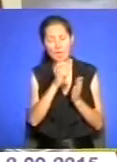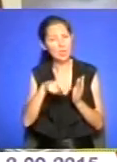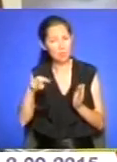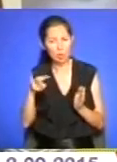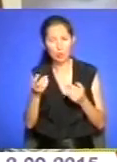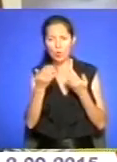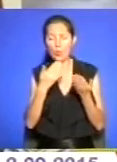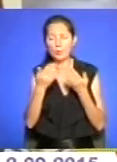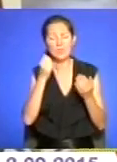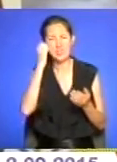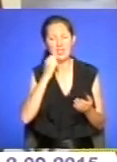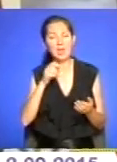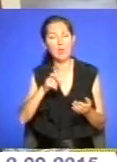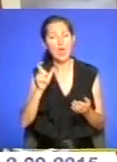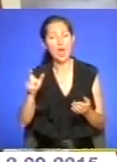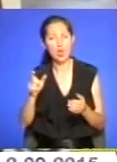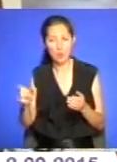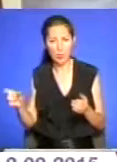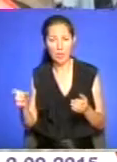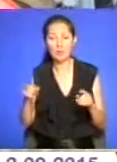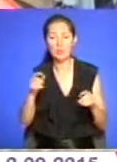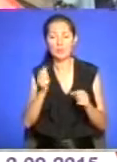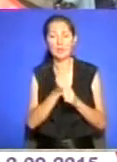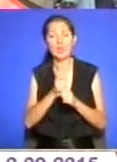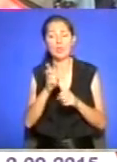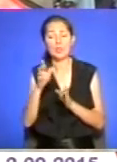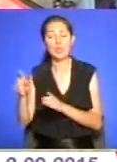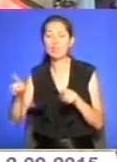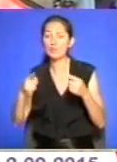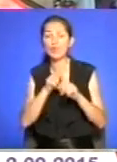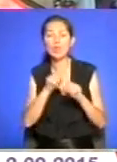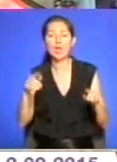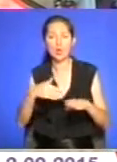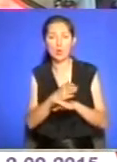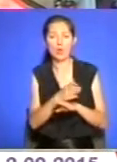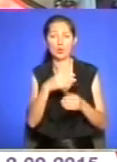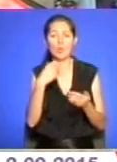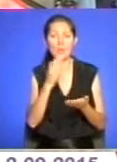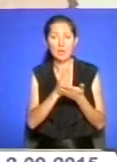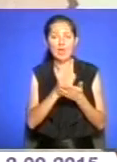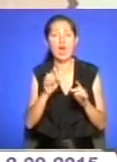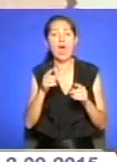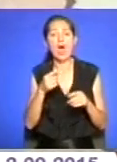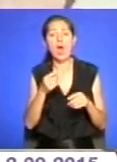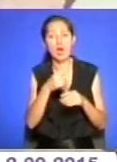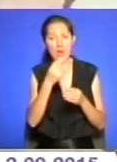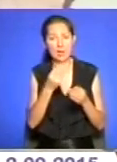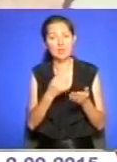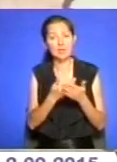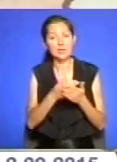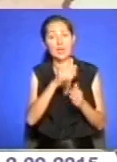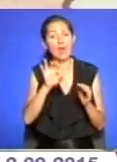створили справді унікальну карту. Нині представлено елементи одягу та вишивки кожного із районів Тернопільщини.